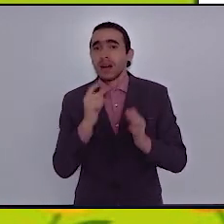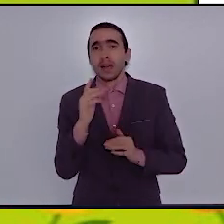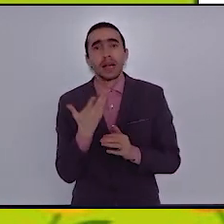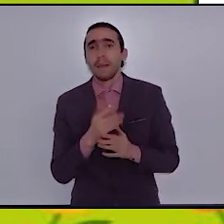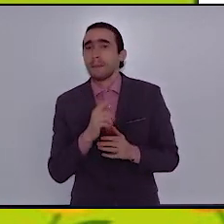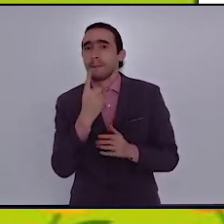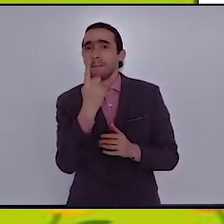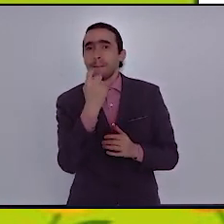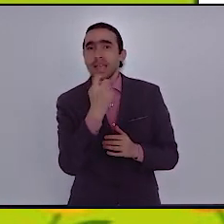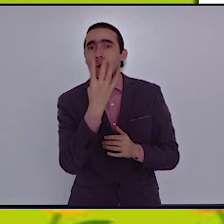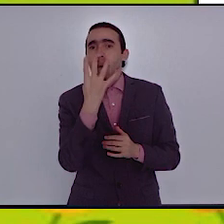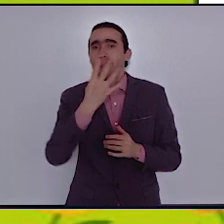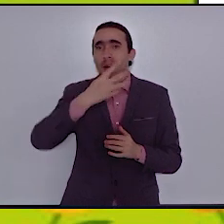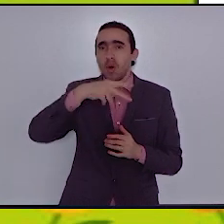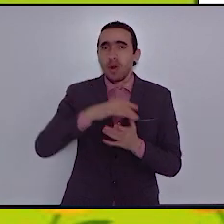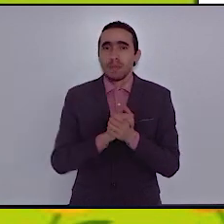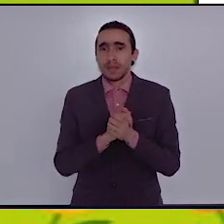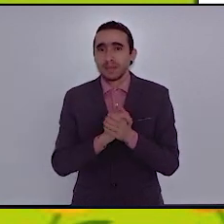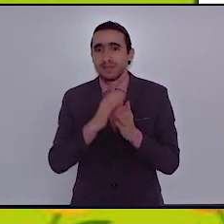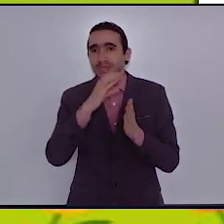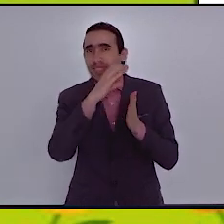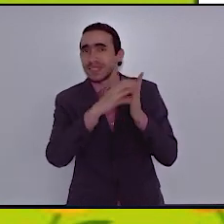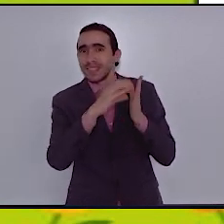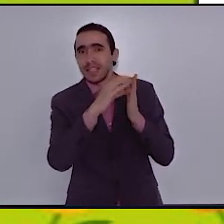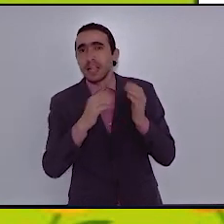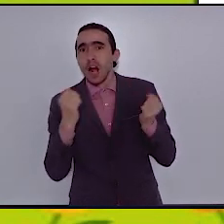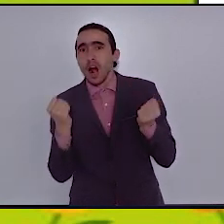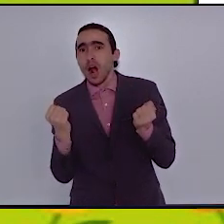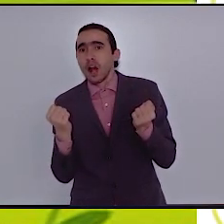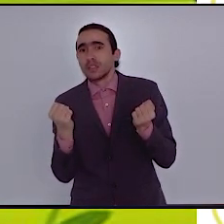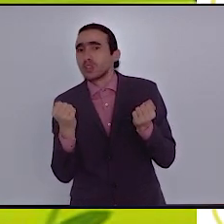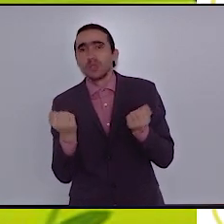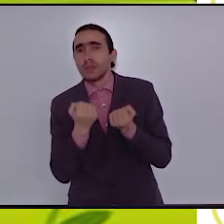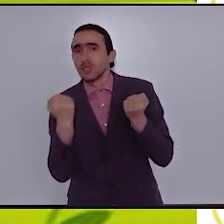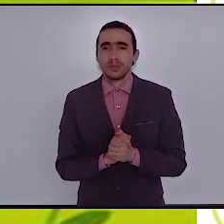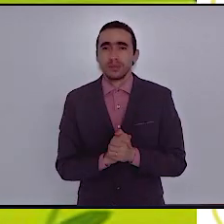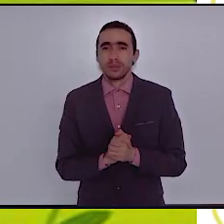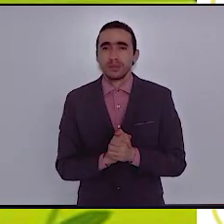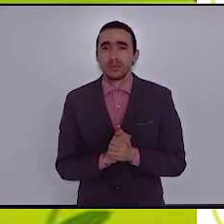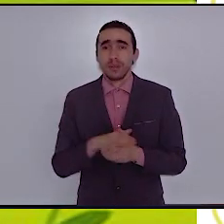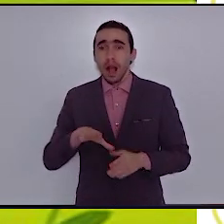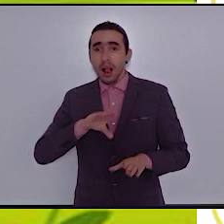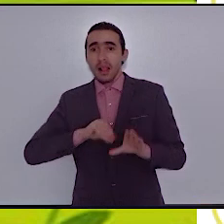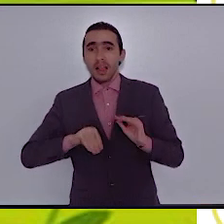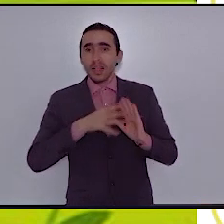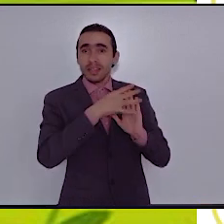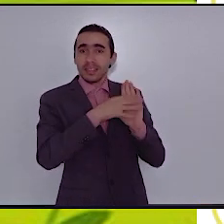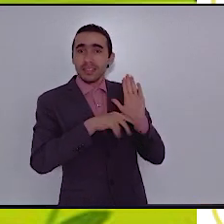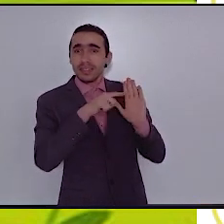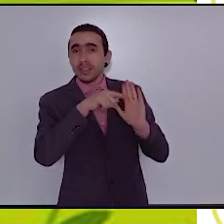على درس الغراب والجرة الغراب